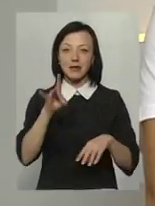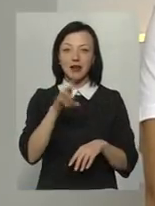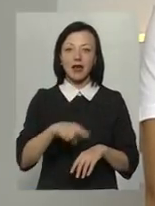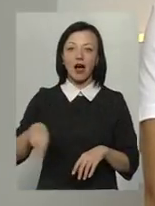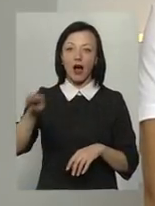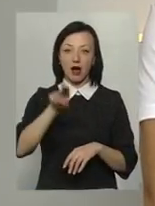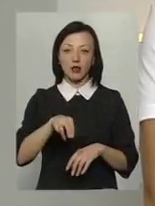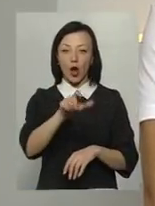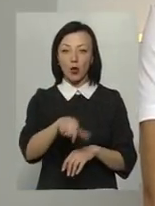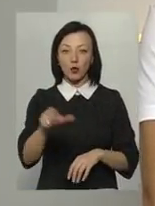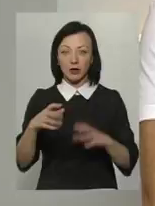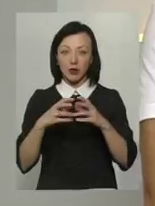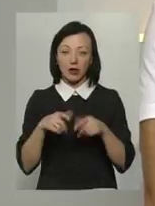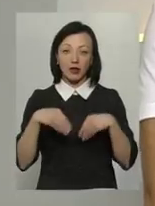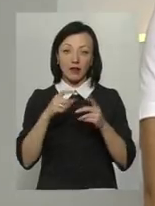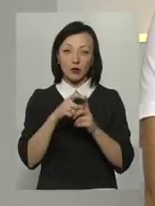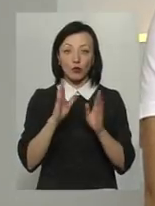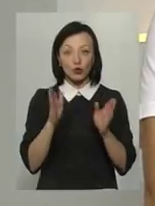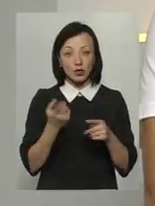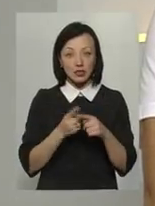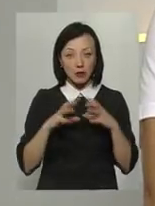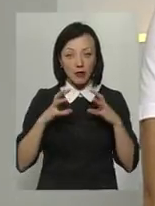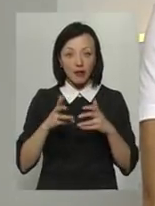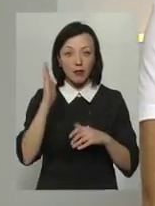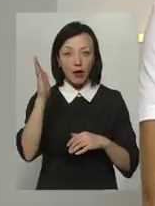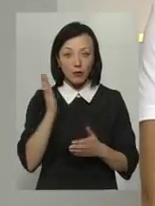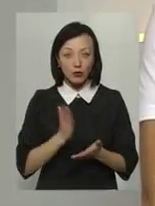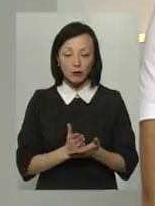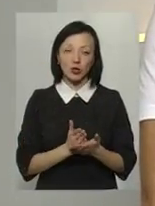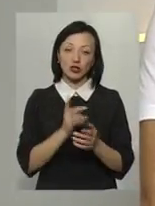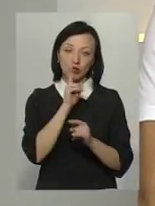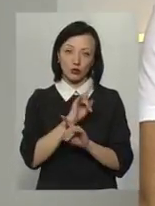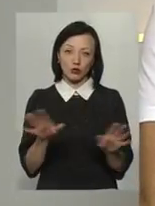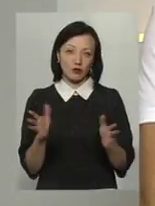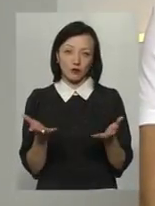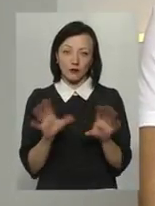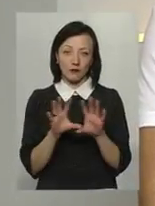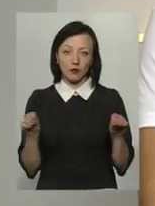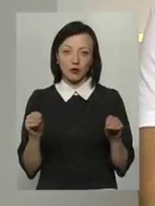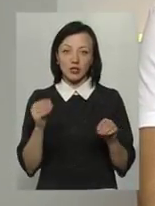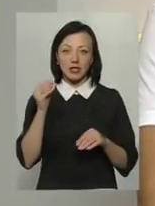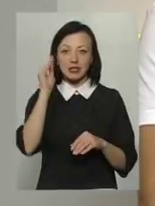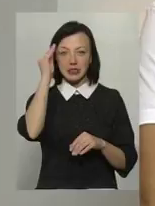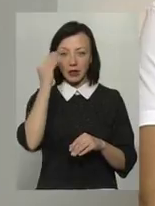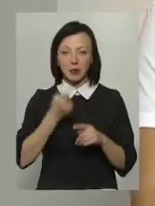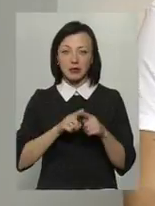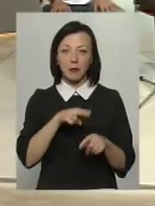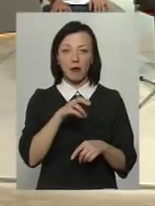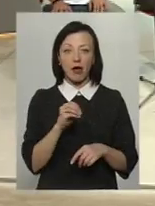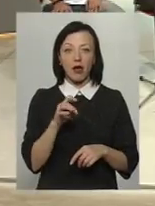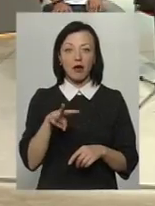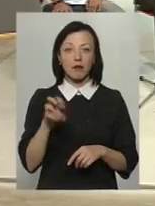зараз на планеті, вона й дає відповідь, буде ця планета мати майбутнє чи не буде. Ось і вся філософія і світоглядна система пермакультури.